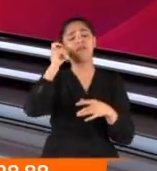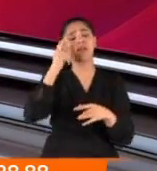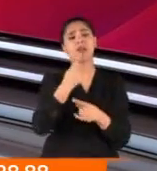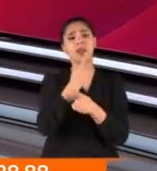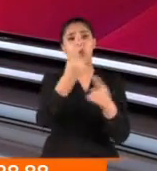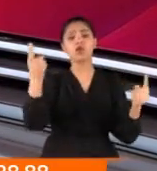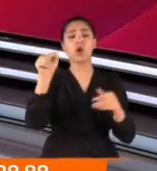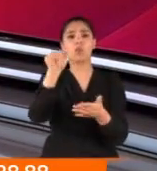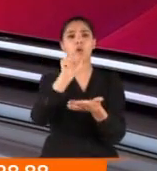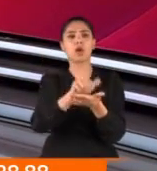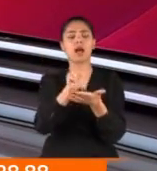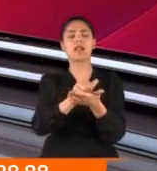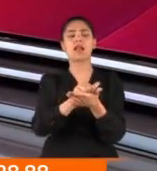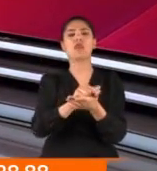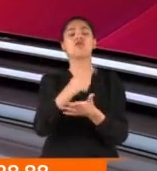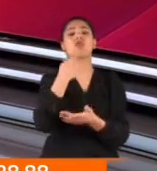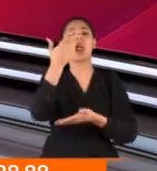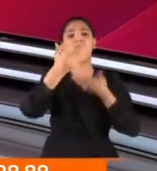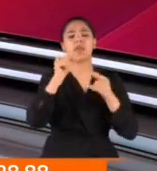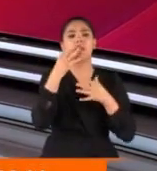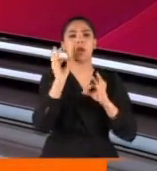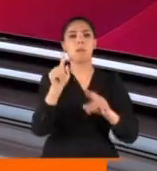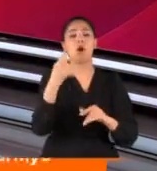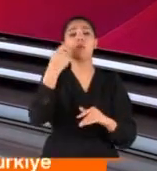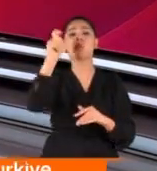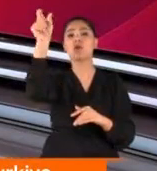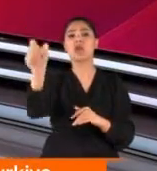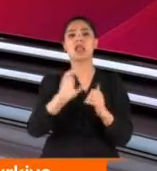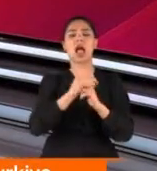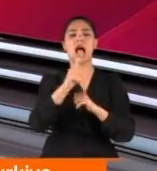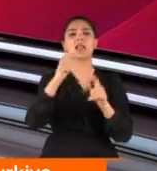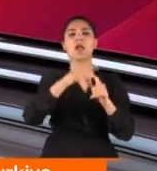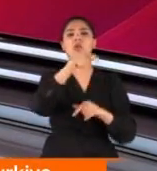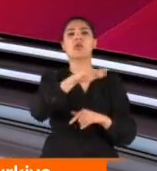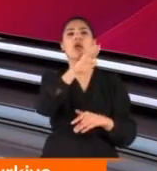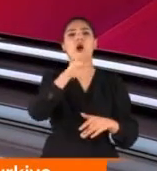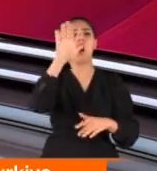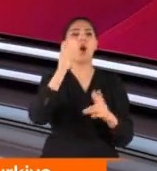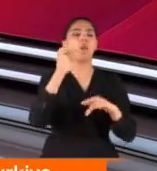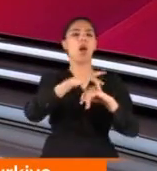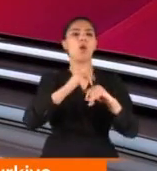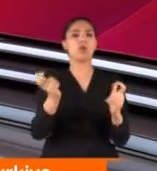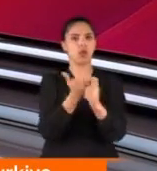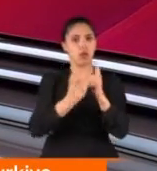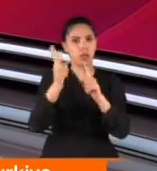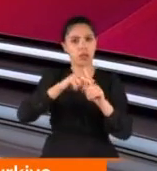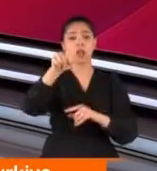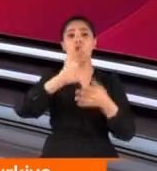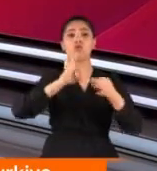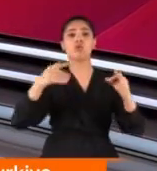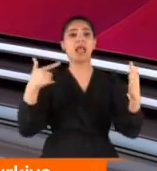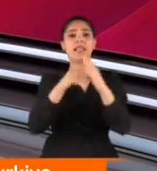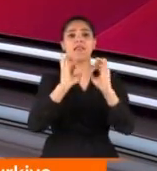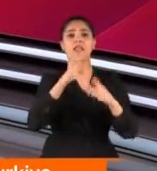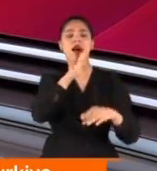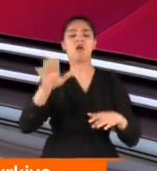Bu gazetecilere verdiği mülakat. Cumhurbaşkanı bugün de Antalya'daki Güneydoğu Avrupa ülkeleri zirvesine katıldı. Sözlerinin adresinde bu kez